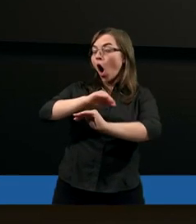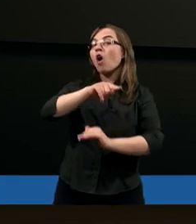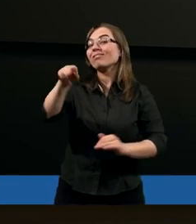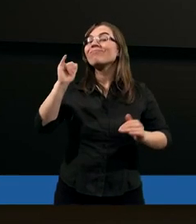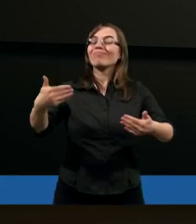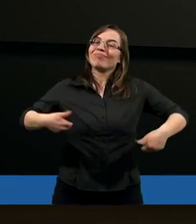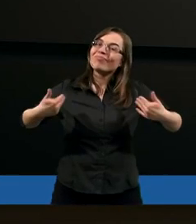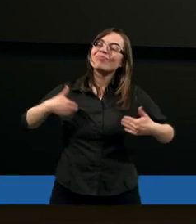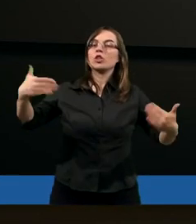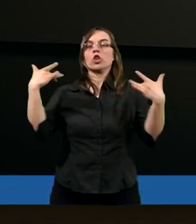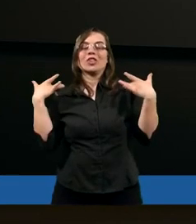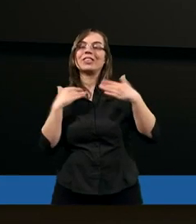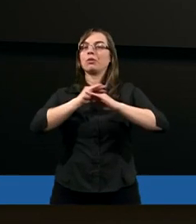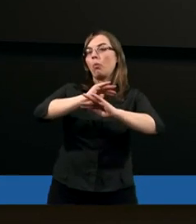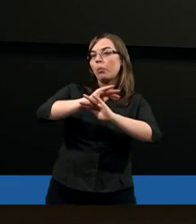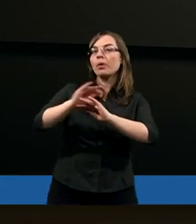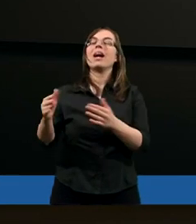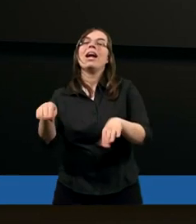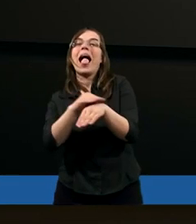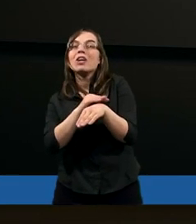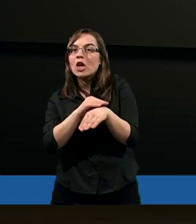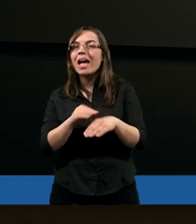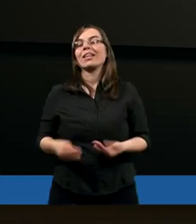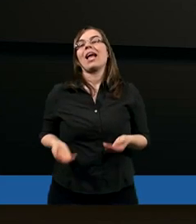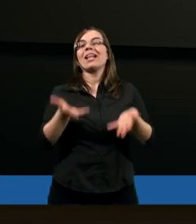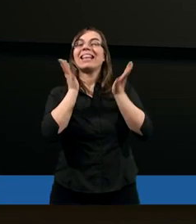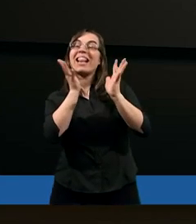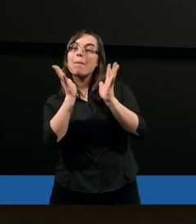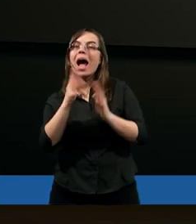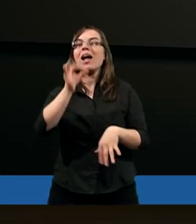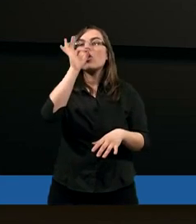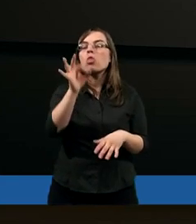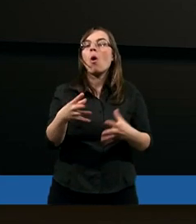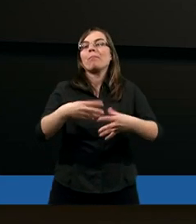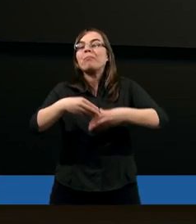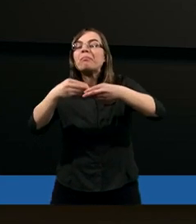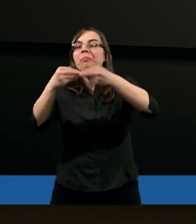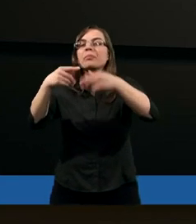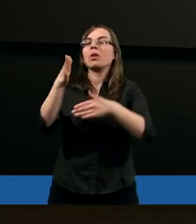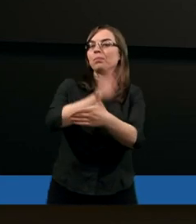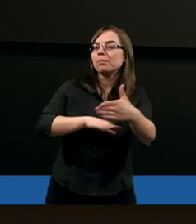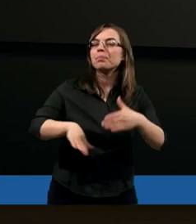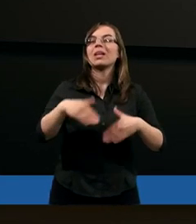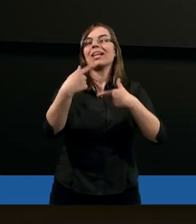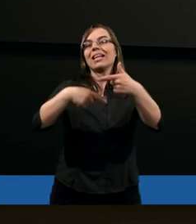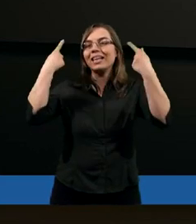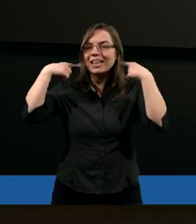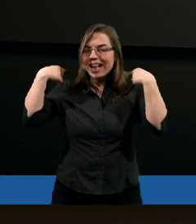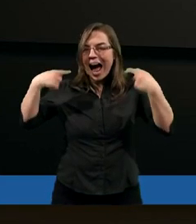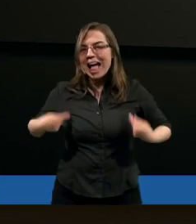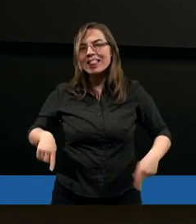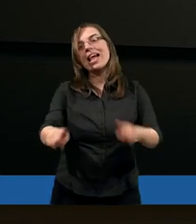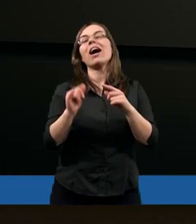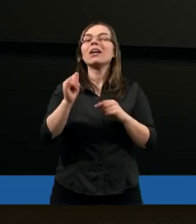zdrowia i życia, leczenie, dbanie o dobre rozmnażanie, stada, no i